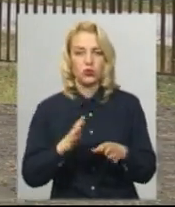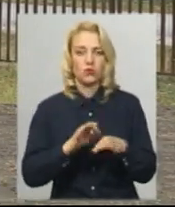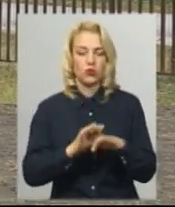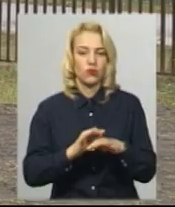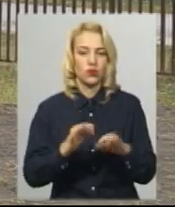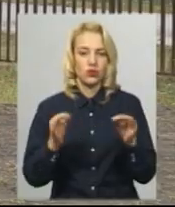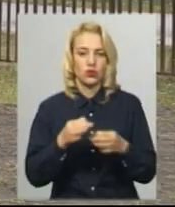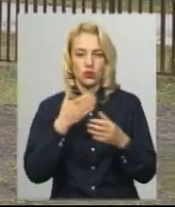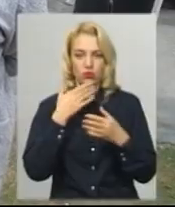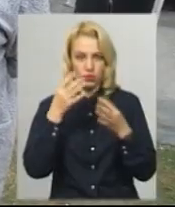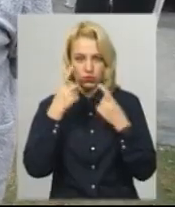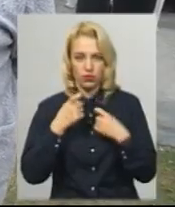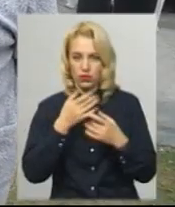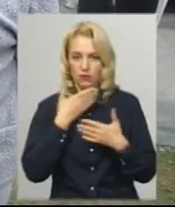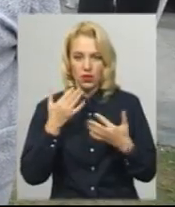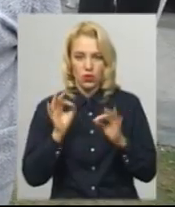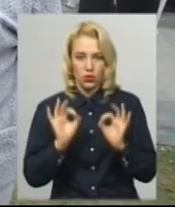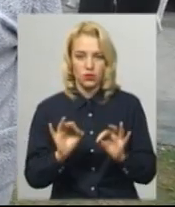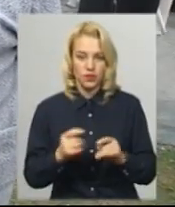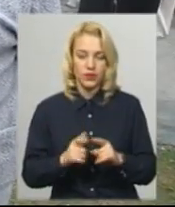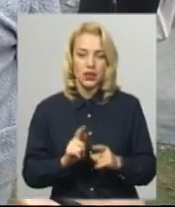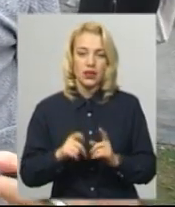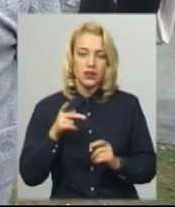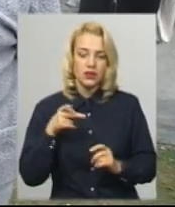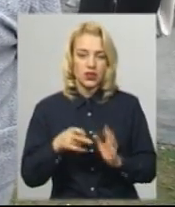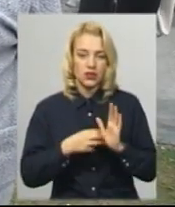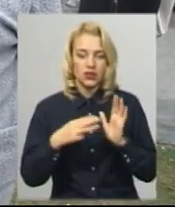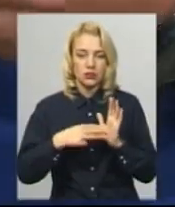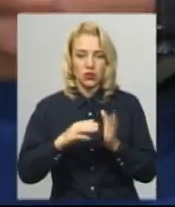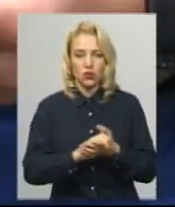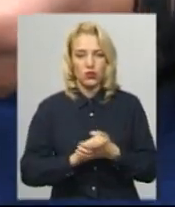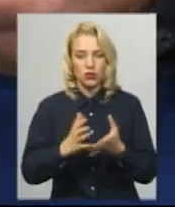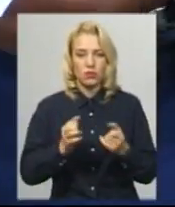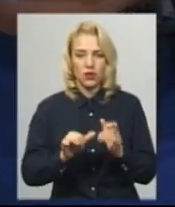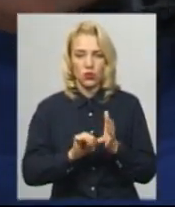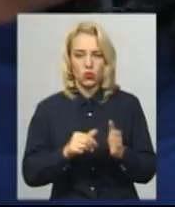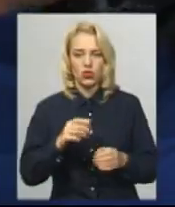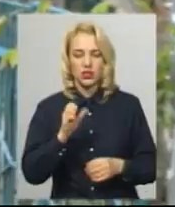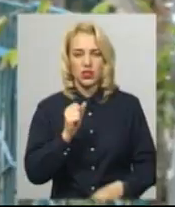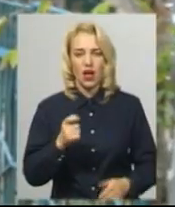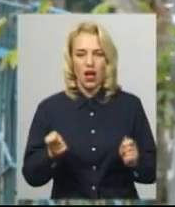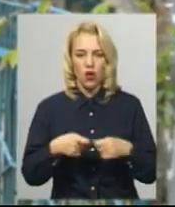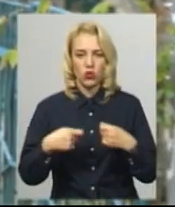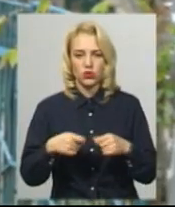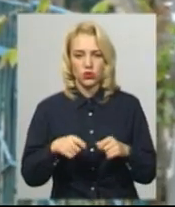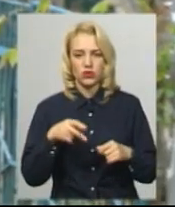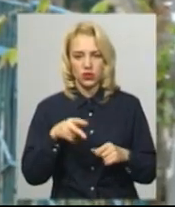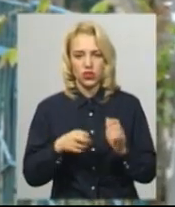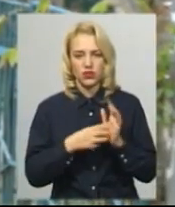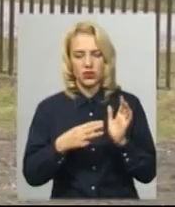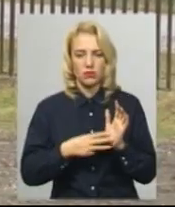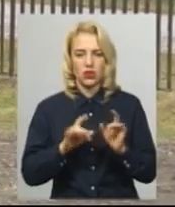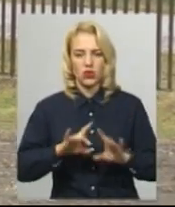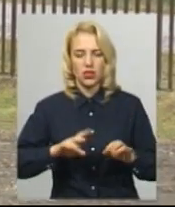ще що-небудь, нічого ми про це не знали. Товариство «Золоте колосся» 2017 брало участь в аукціоні 24 вересня, каже директор товариства Сергій